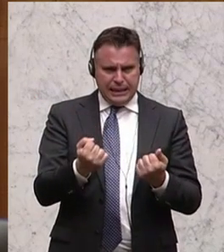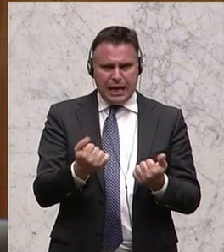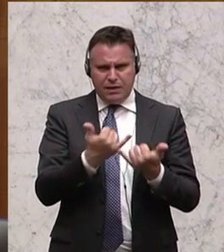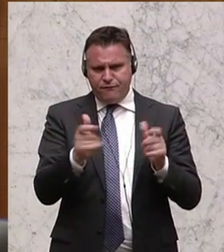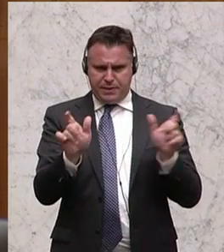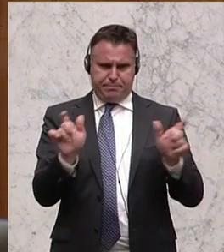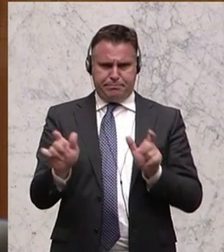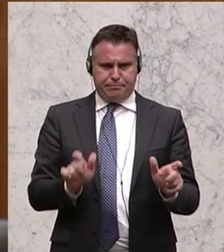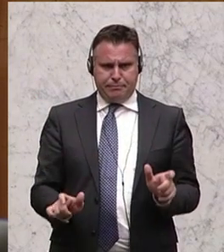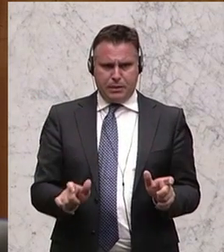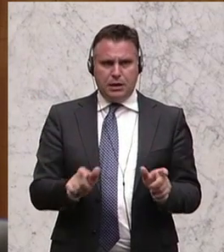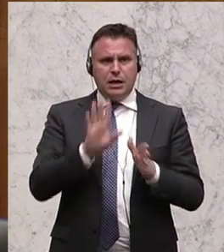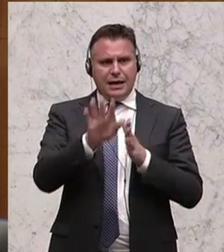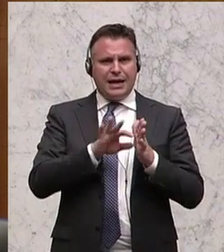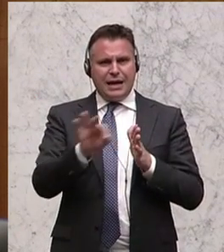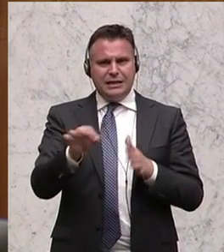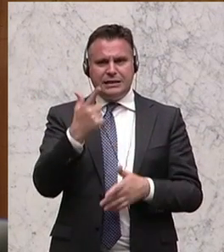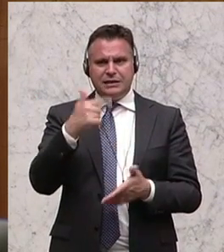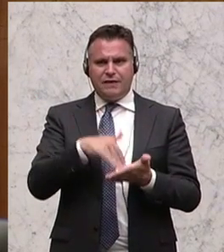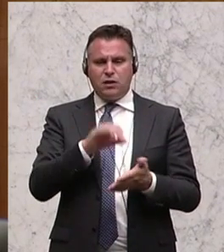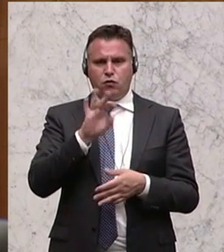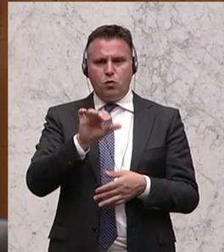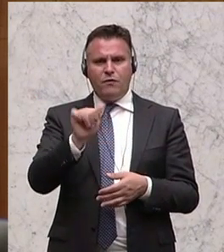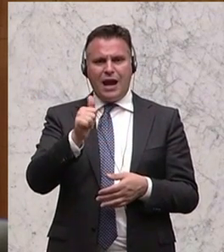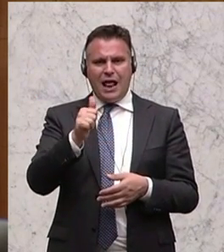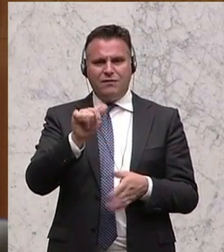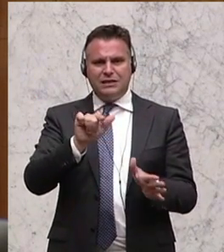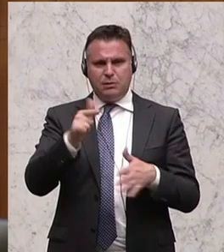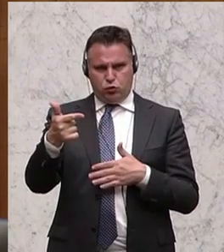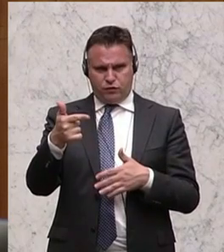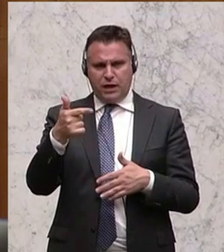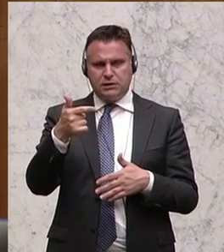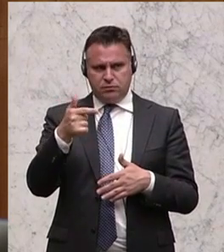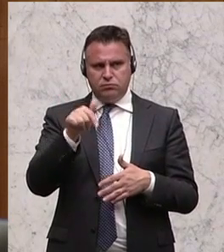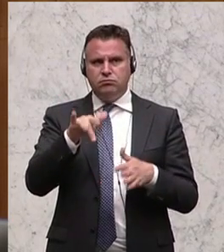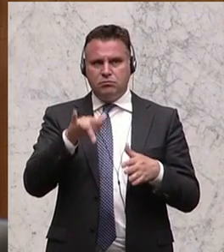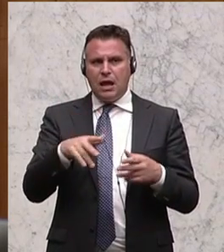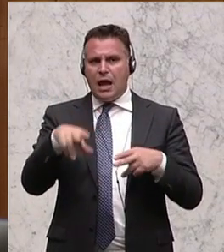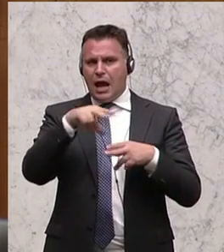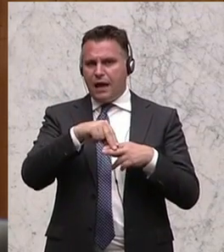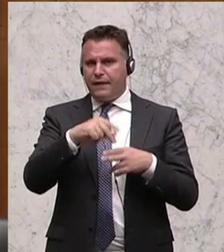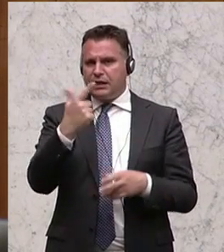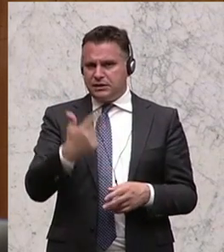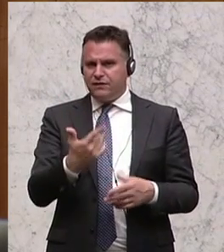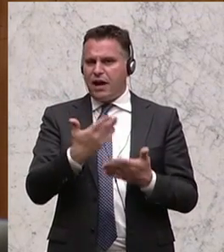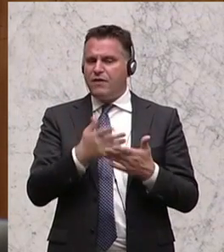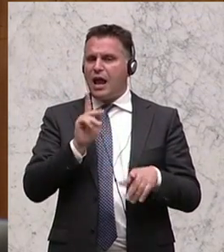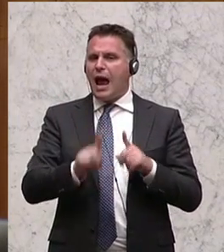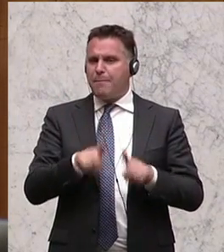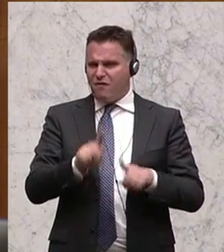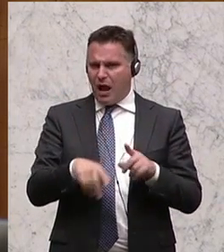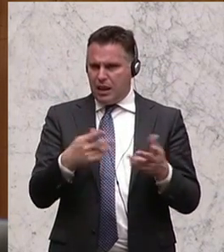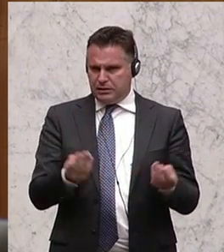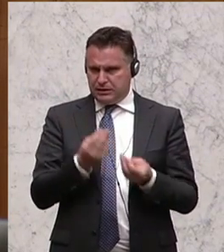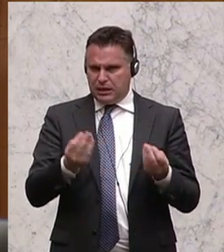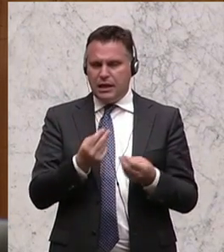die Umsetzung der Richtlinie 2.15.11.27 zur Änderung des Anhangs 2 betreffend Abfälle. Es